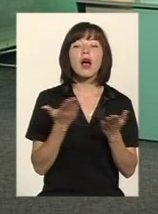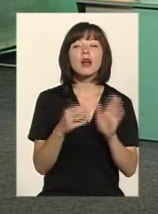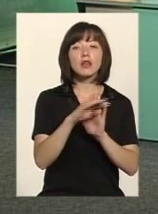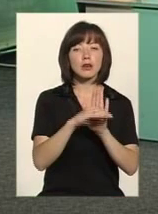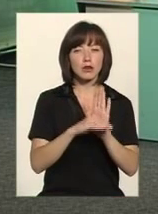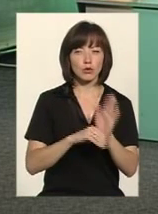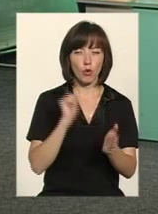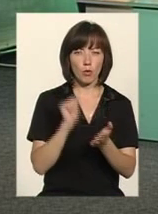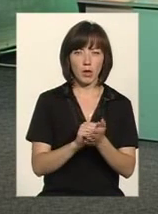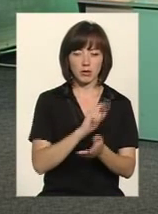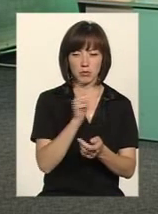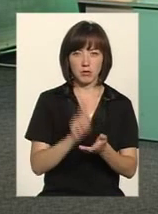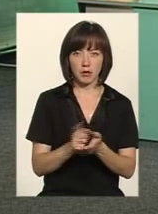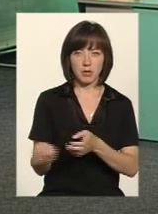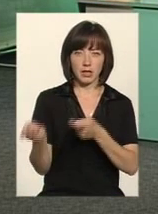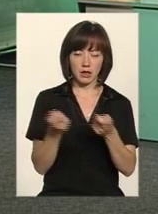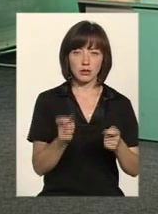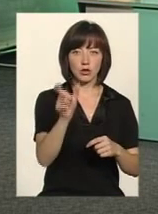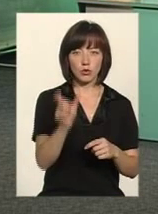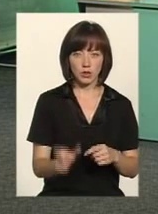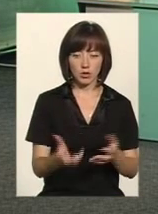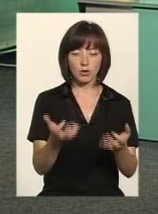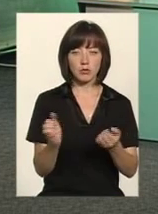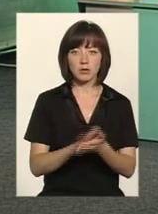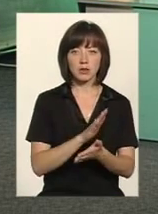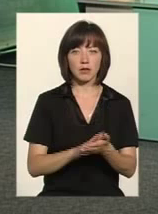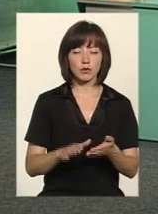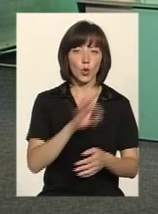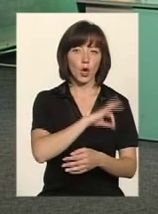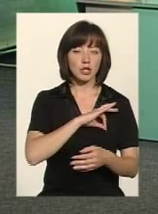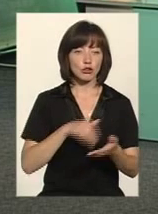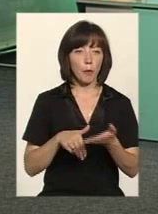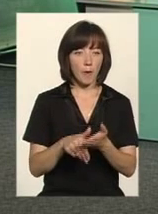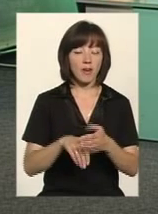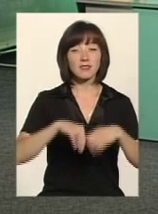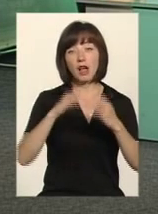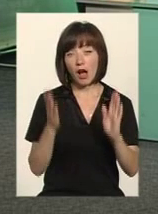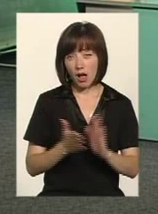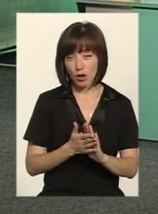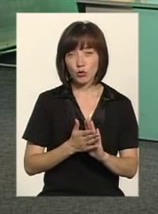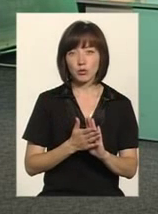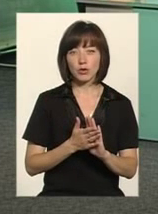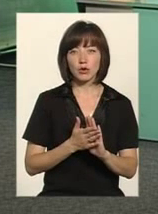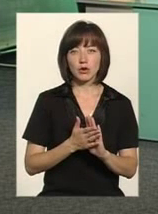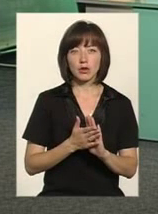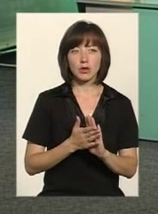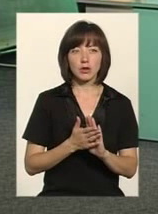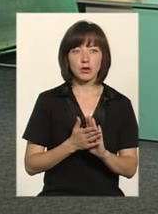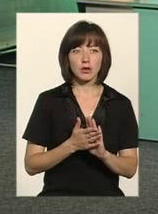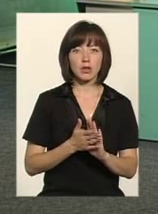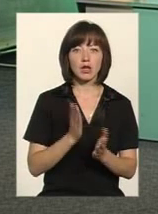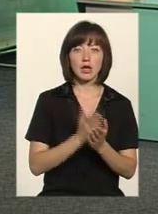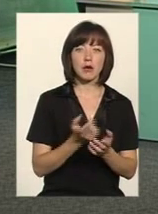який пакет собою має принести людина, щоб стати вашим клієнтом і отримати безпостовну адвокату? якщо ми говоримо в загальному, загальному, якщо там, скажімо, я вже говорю,